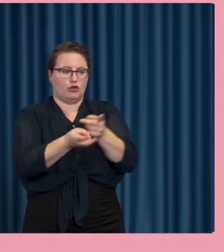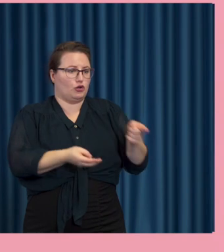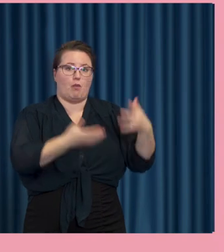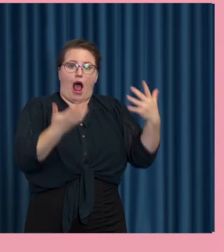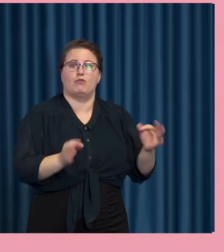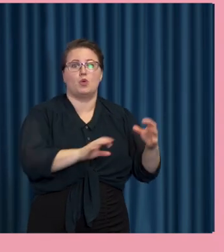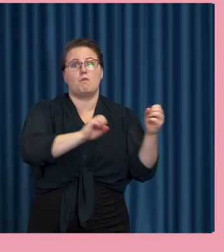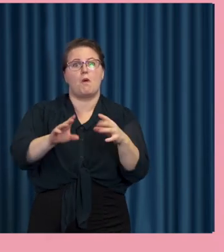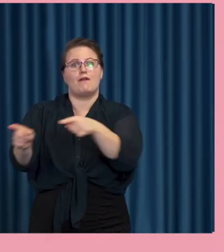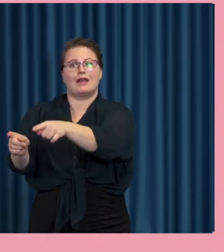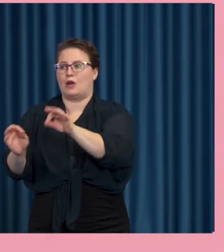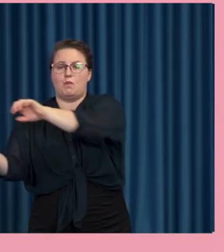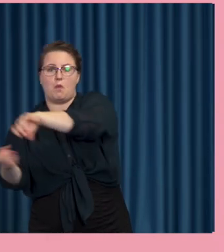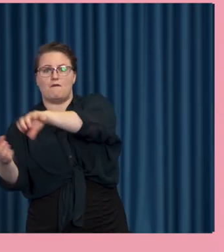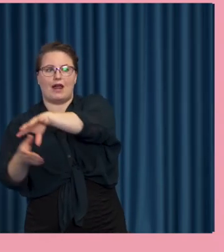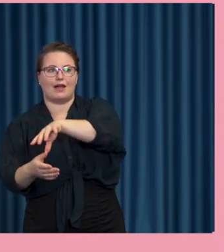att AI Lund,